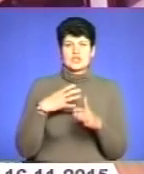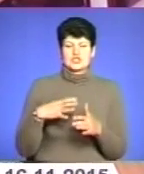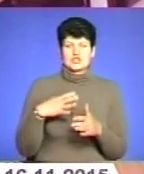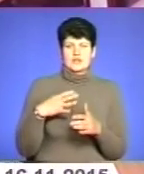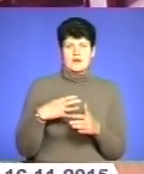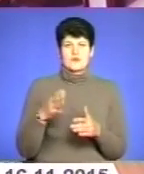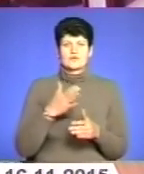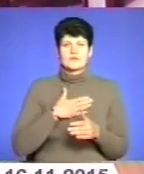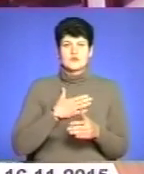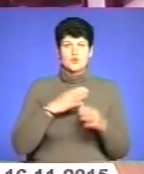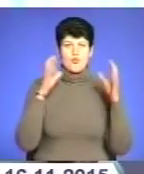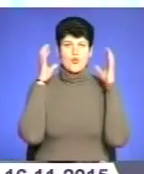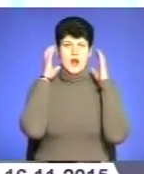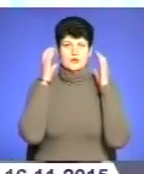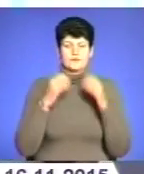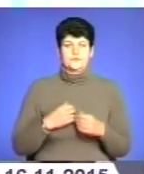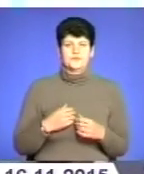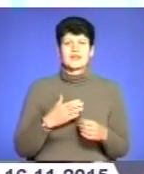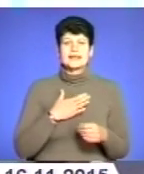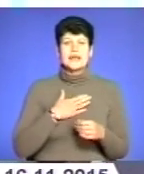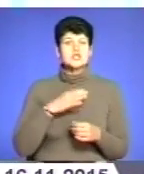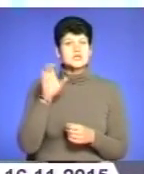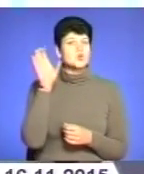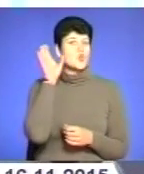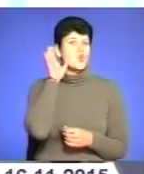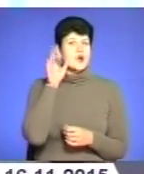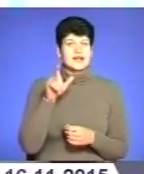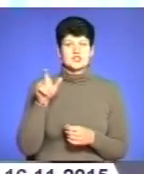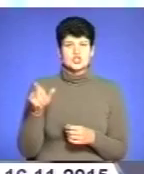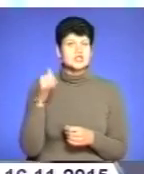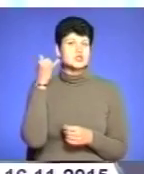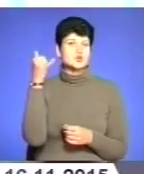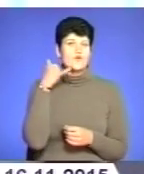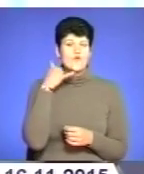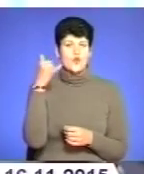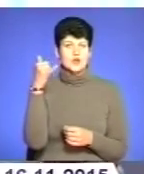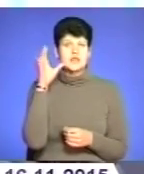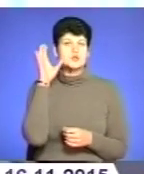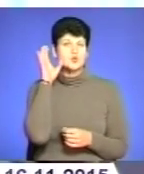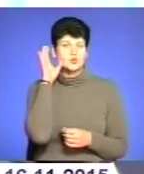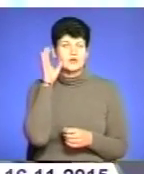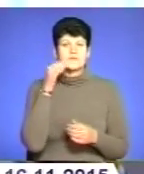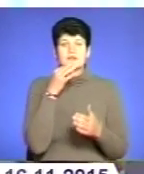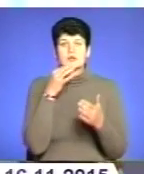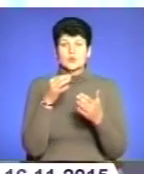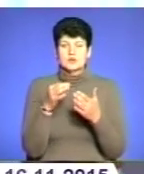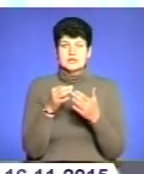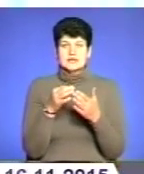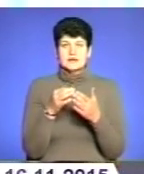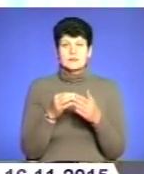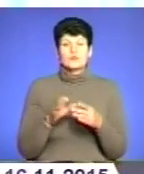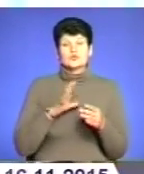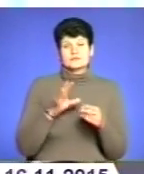нашого обласного радіо. Наші слухачі дзвонять, слухають, відгукуються, часами